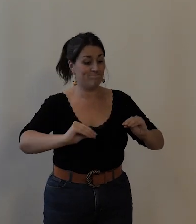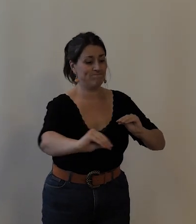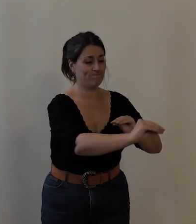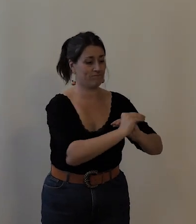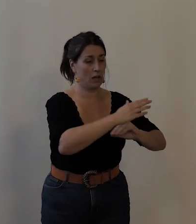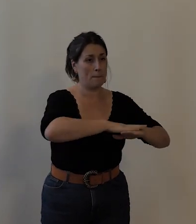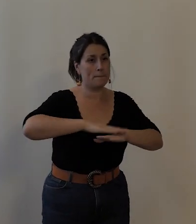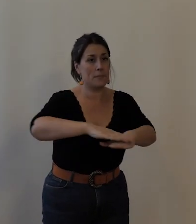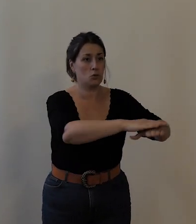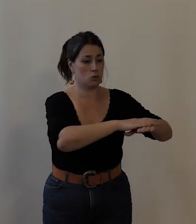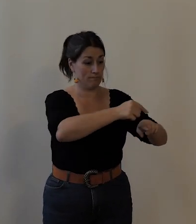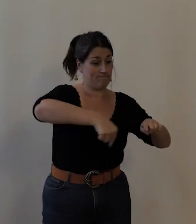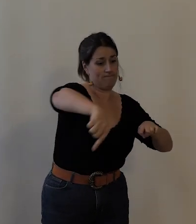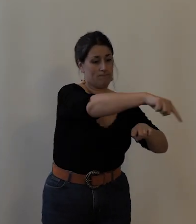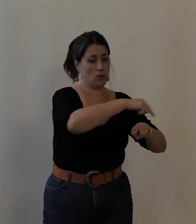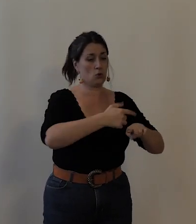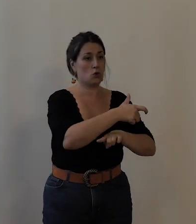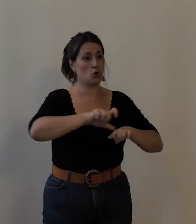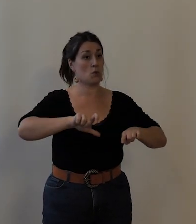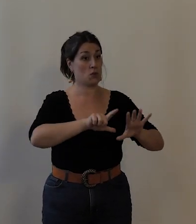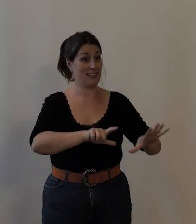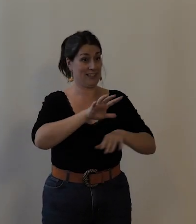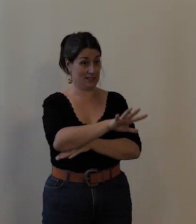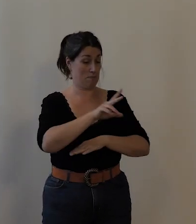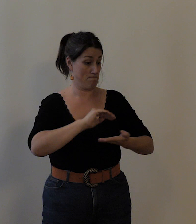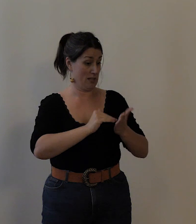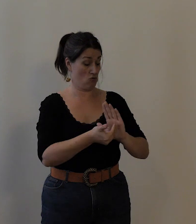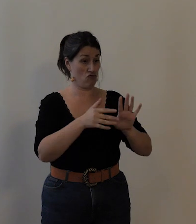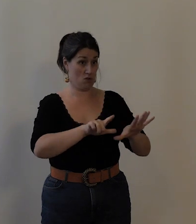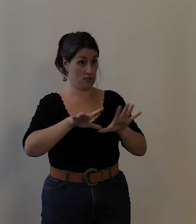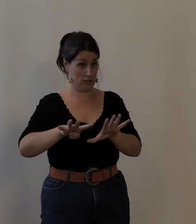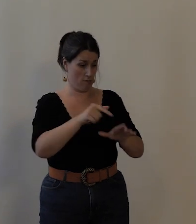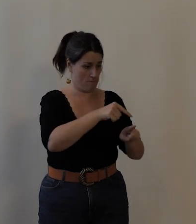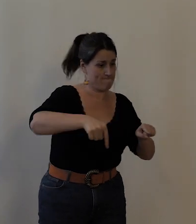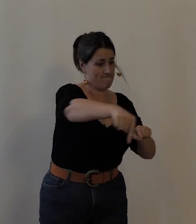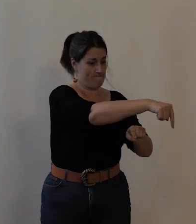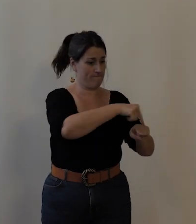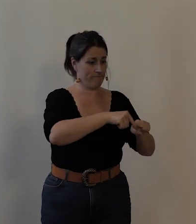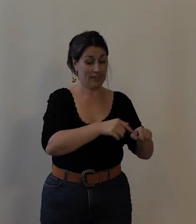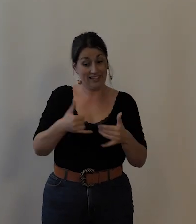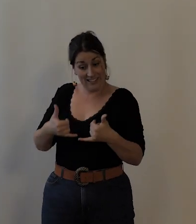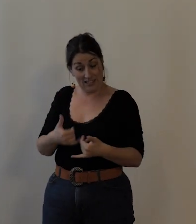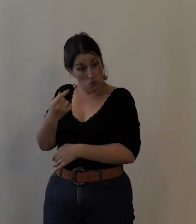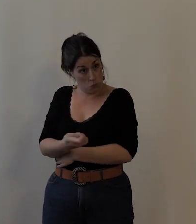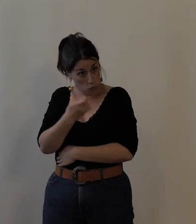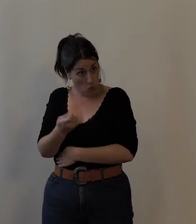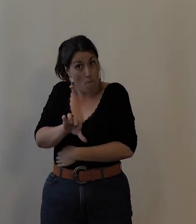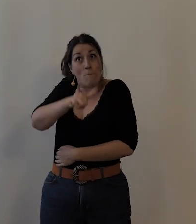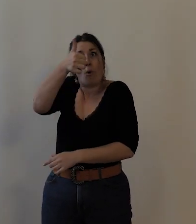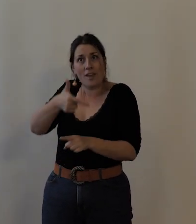exacte de 375 mètres, 79. A Tours, la toute première course cycliste,